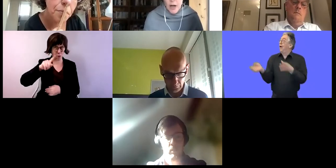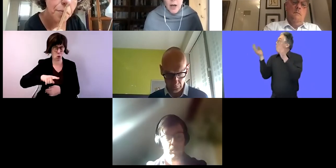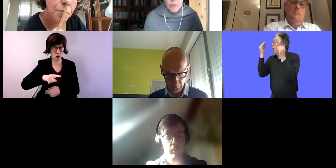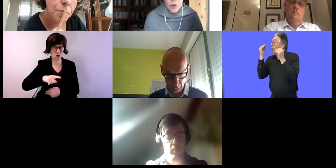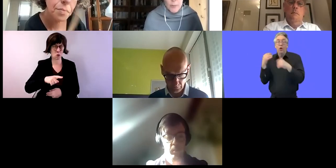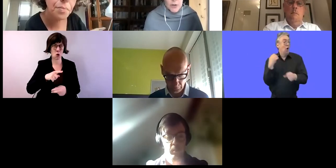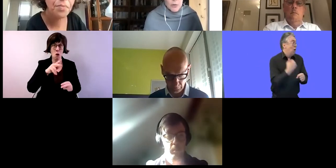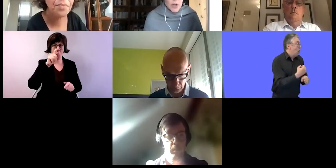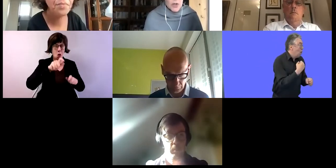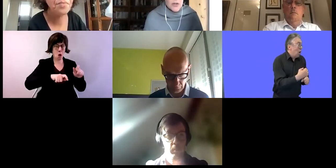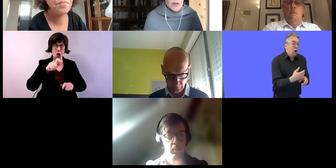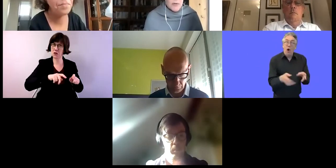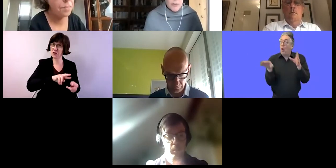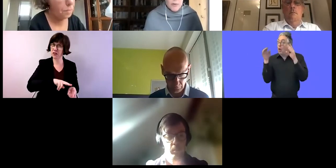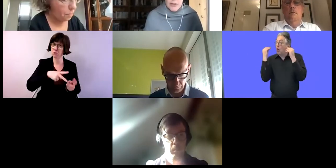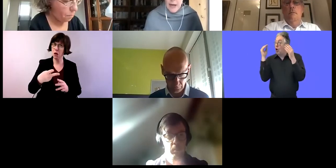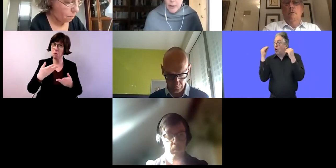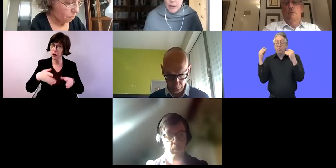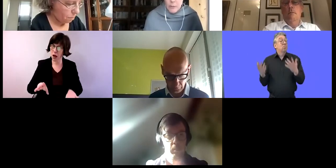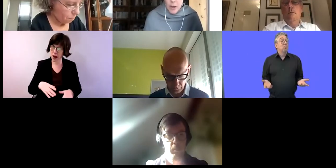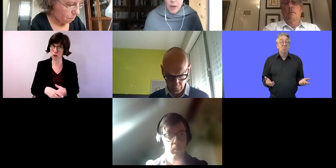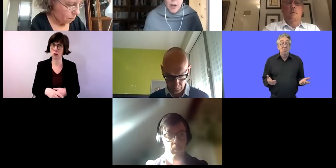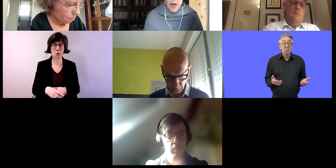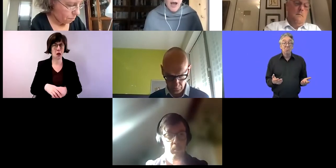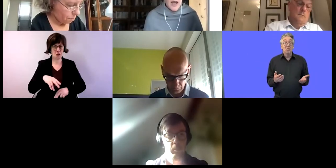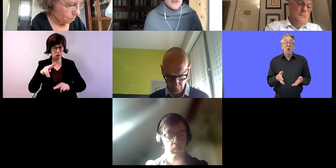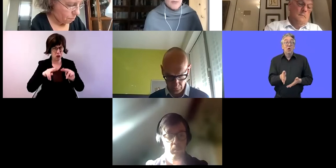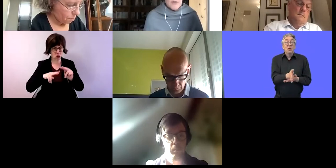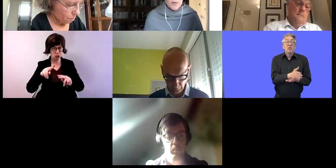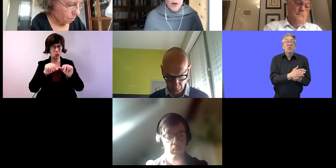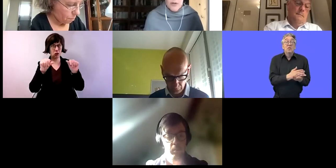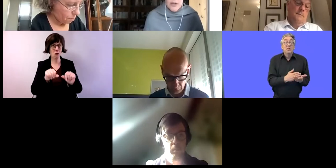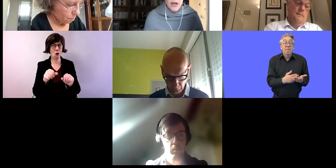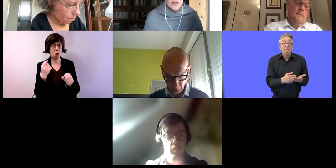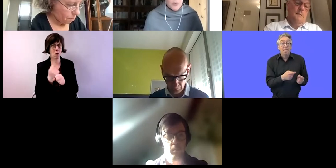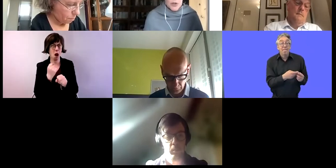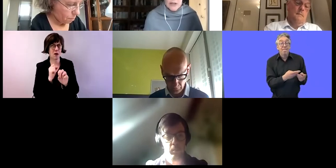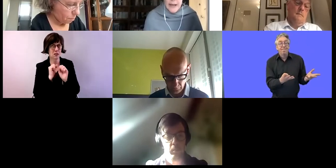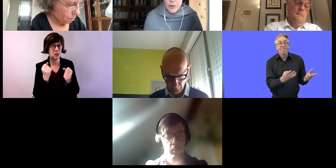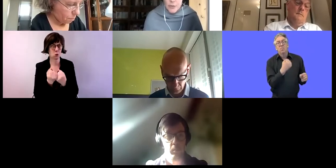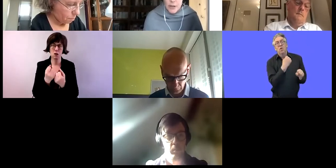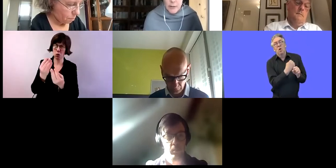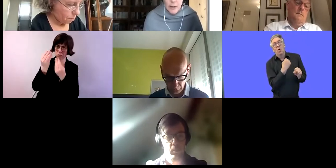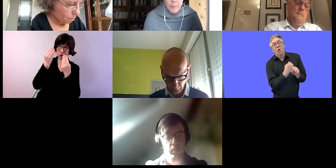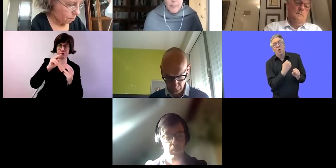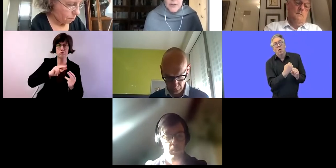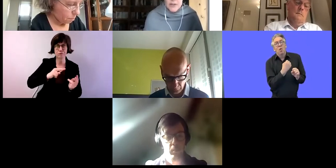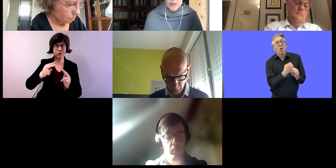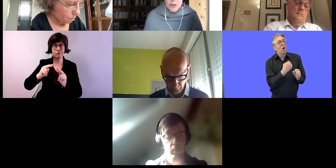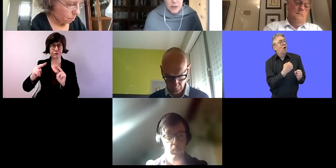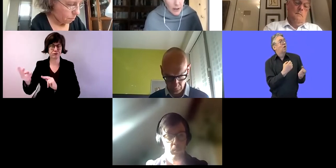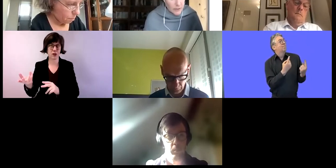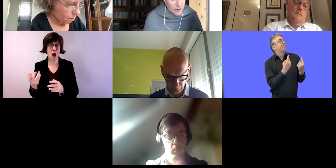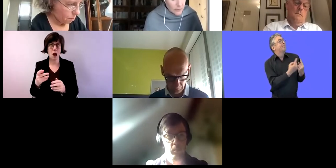wurden hier in sehr unterschiedliche Arbeitssituationen versetzt. Manchmal